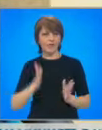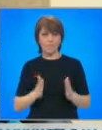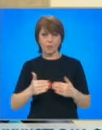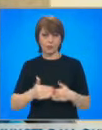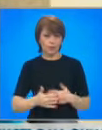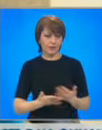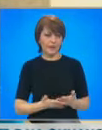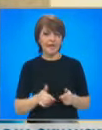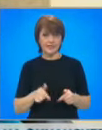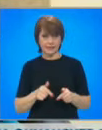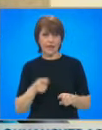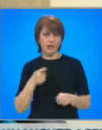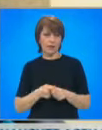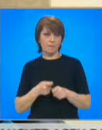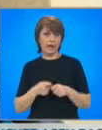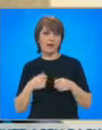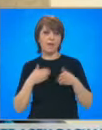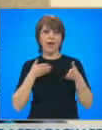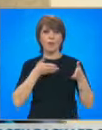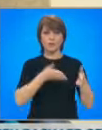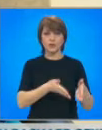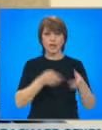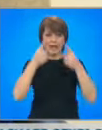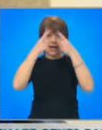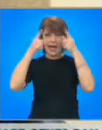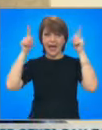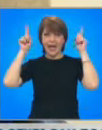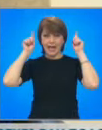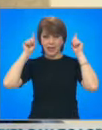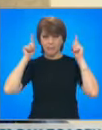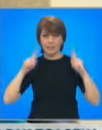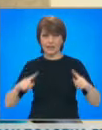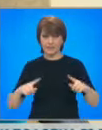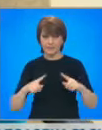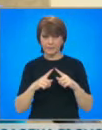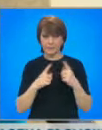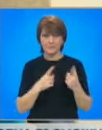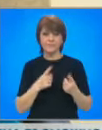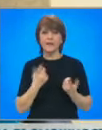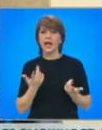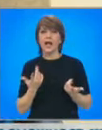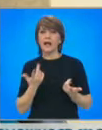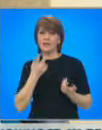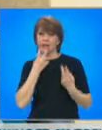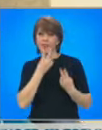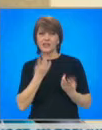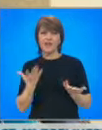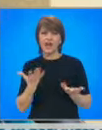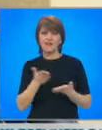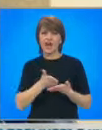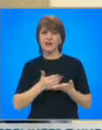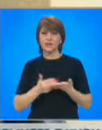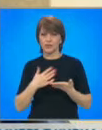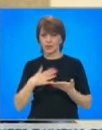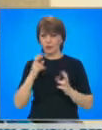направим веднага посещение на египетското правителство в България, за да видят каква част от нашето производство